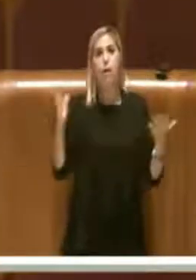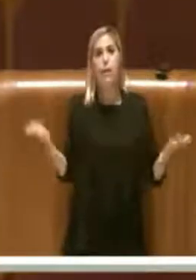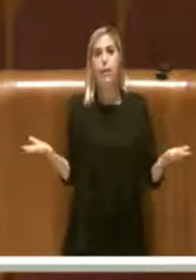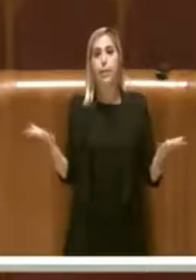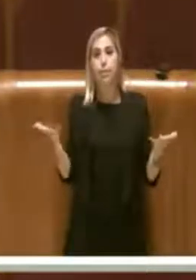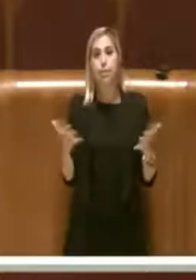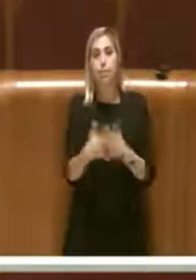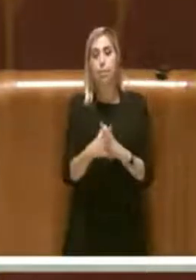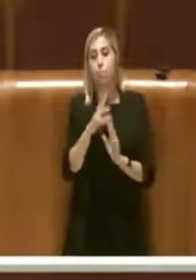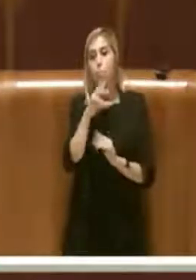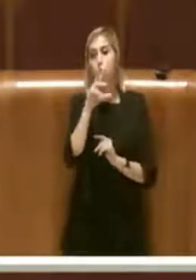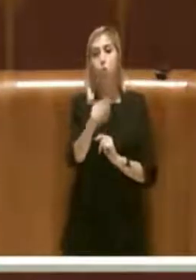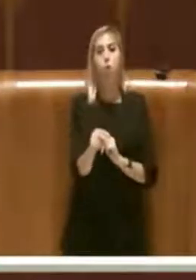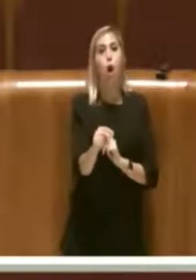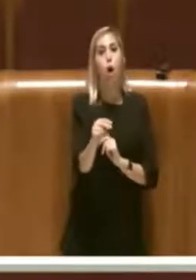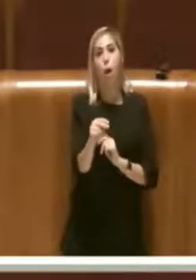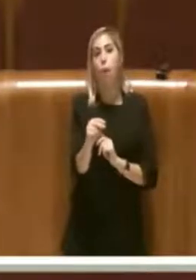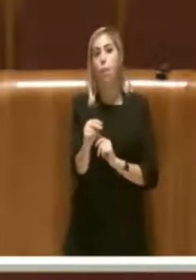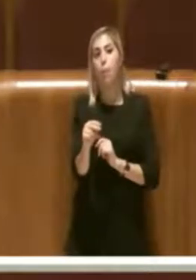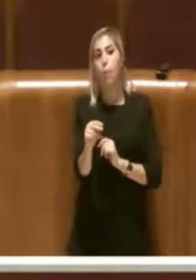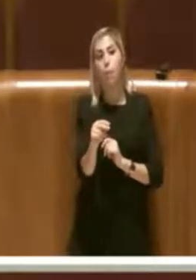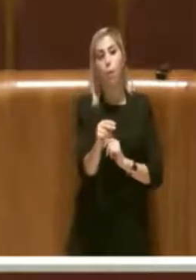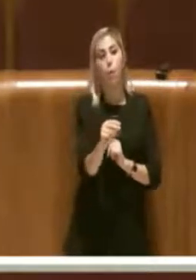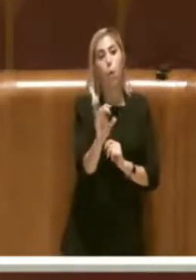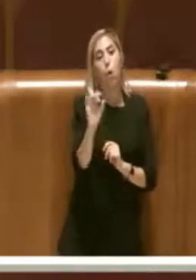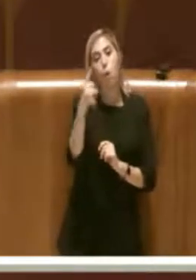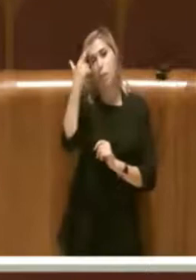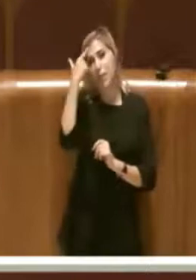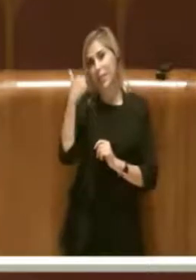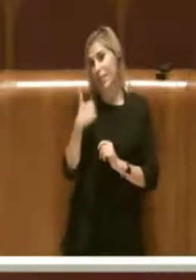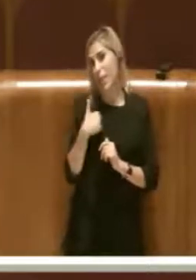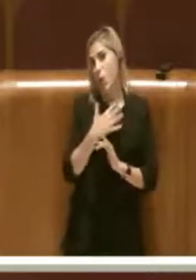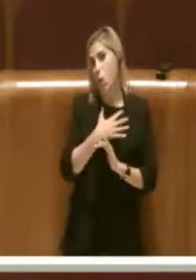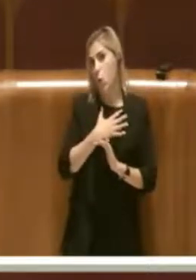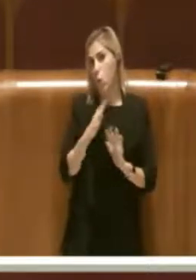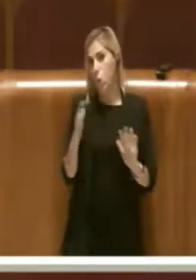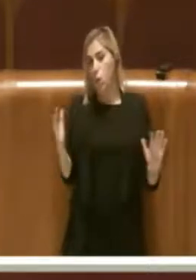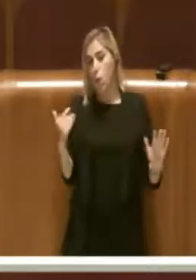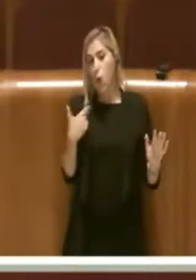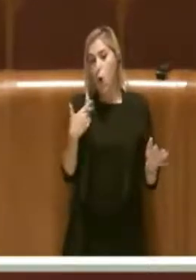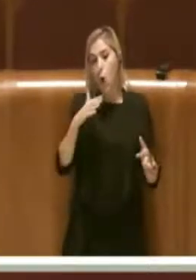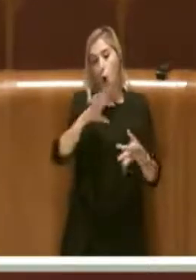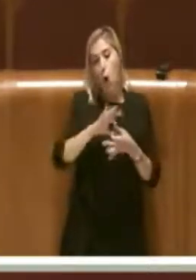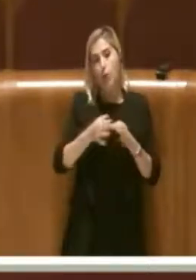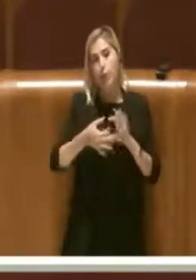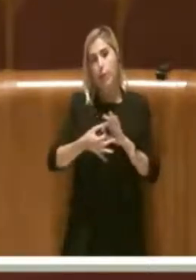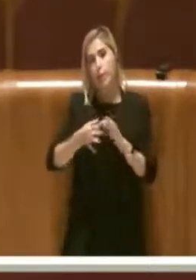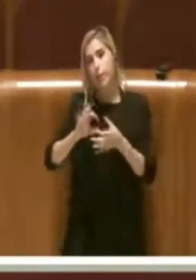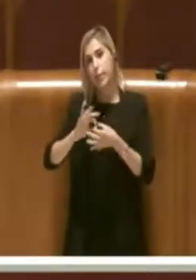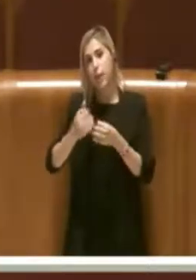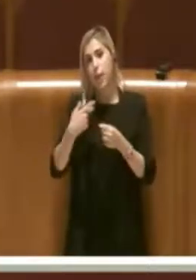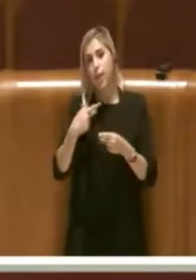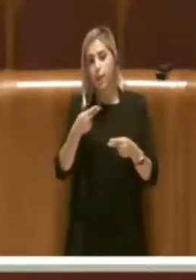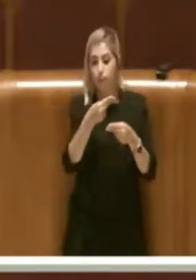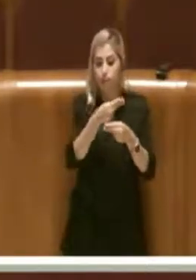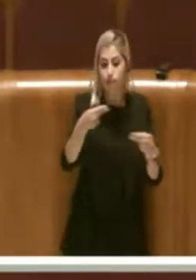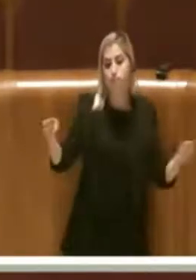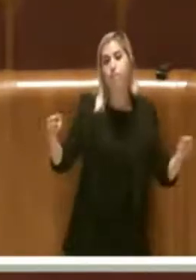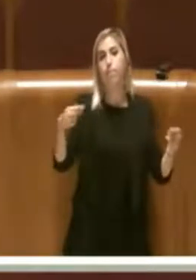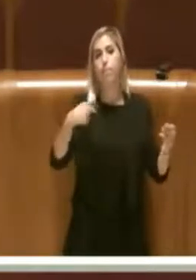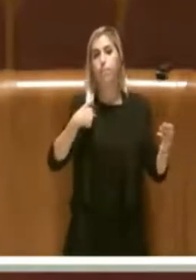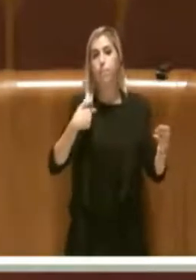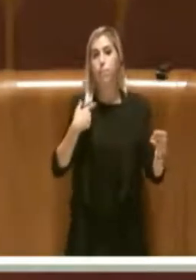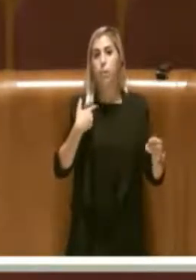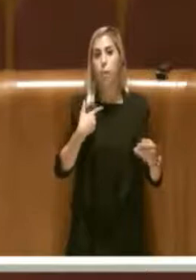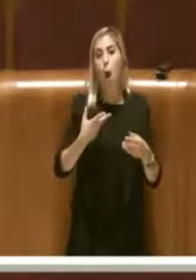Diciamo che, secondo me, la continuità evidenzia la continuità con